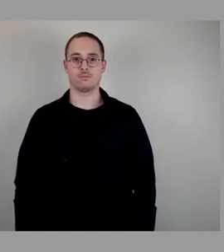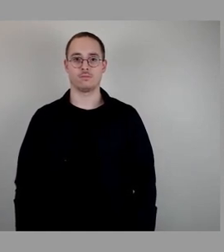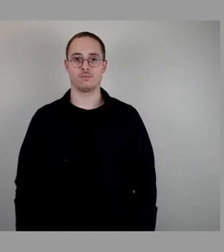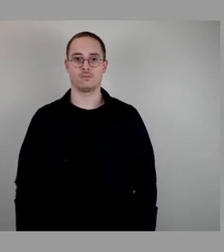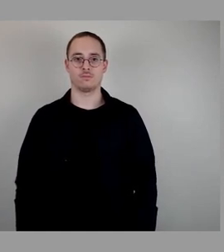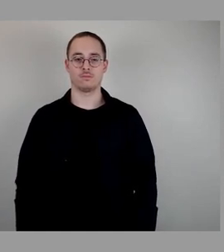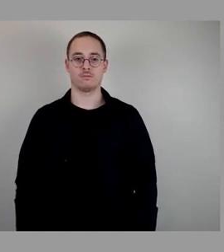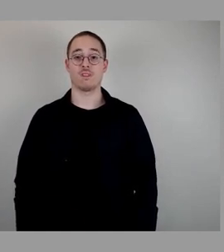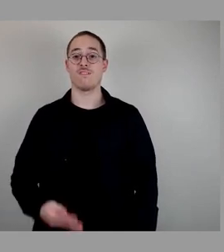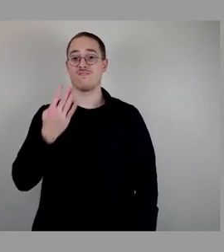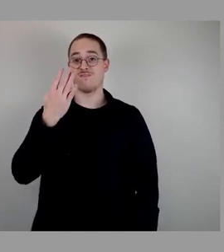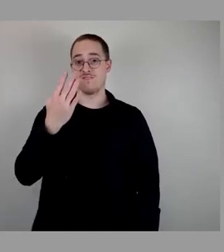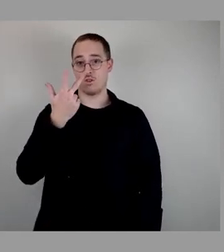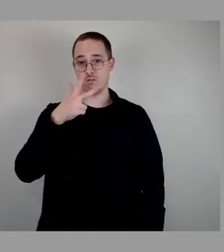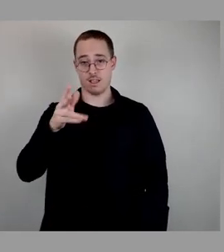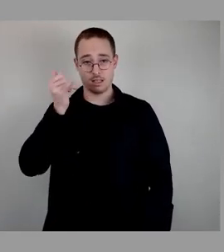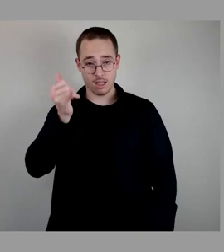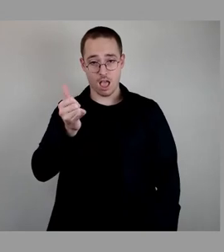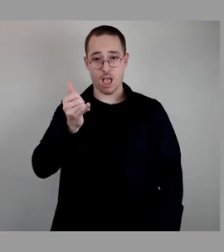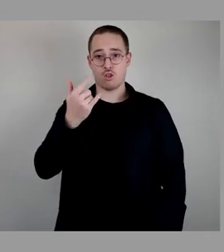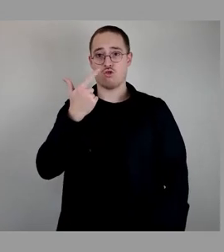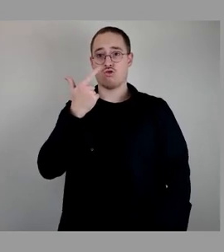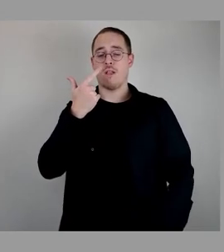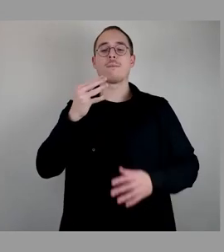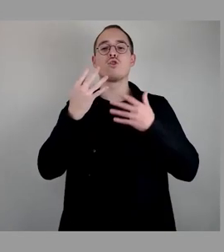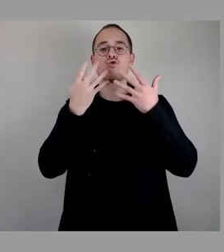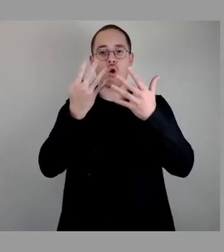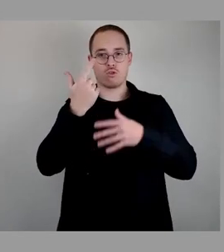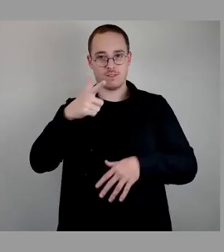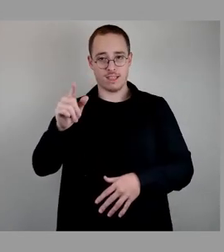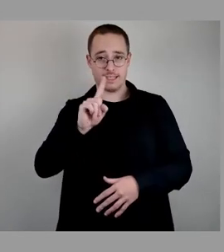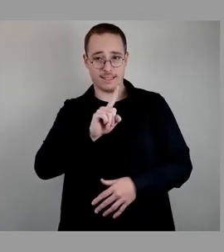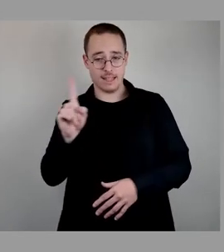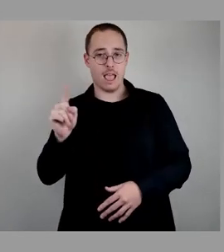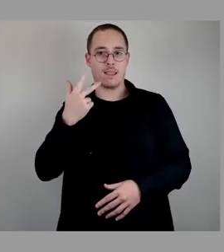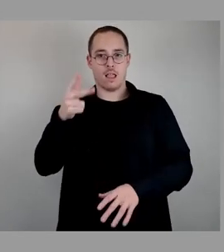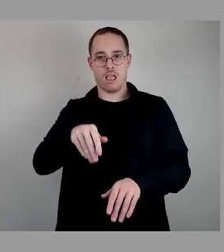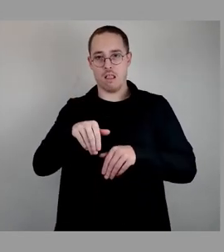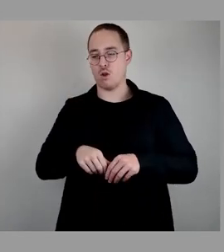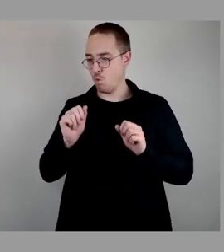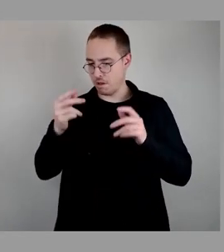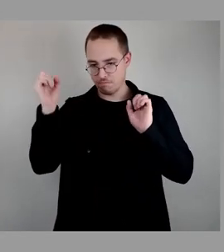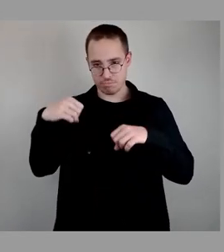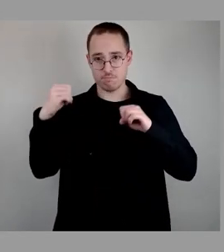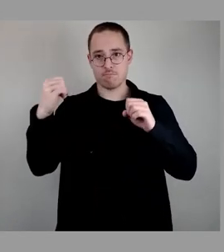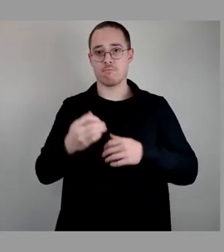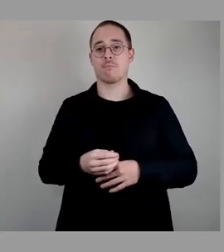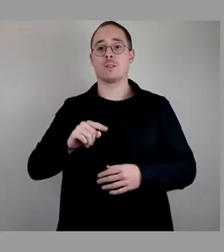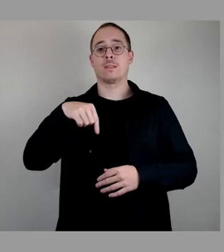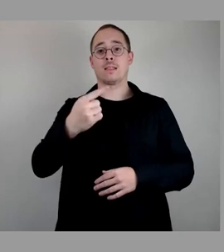34 ja, 29 nein, 3 Enthaltungen, so beschlossen. Wir kommen zum Punkt